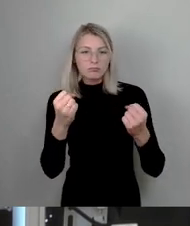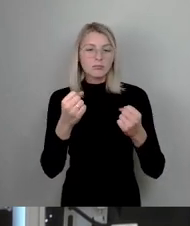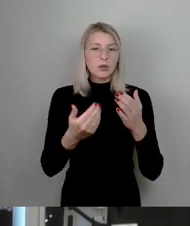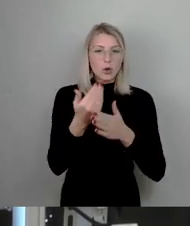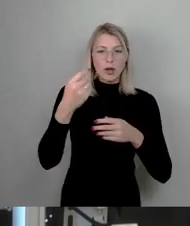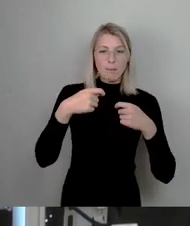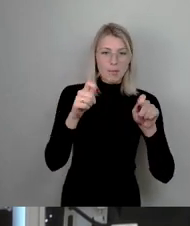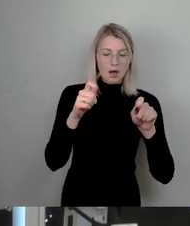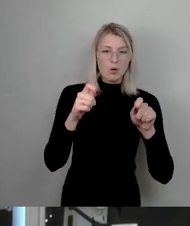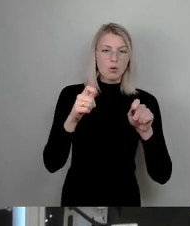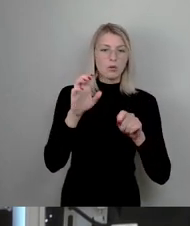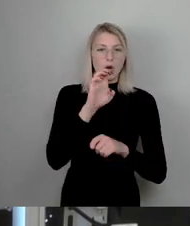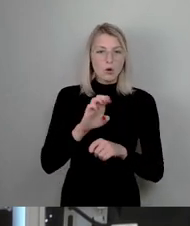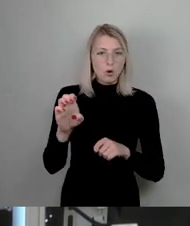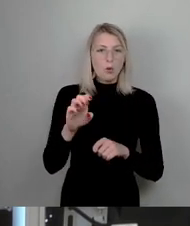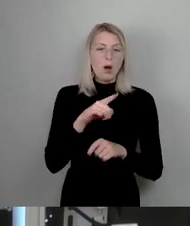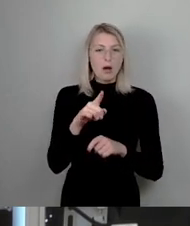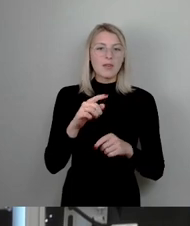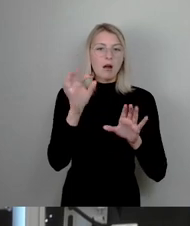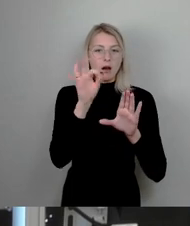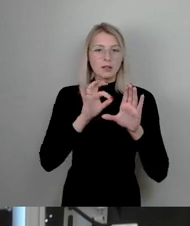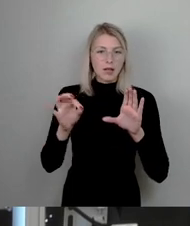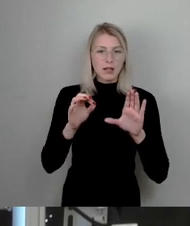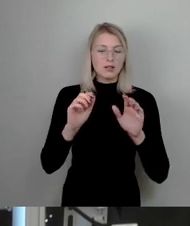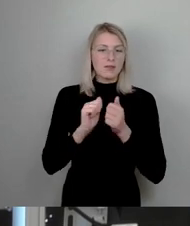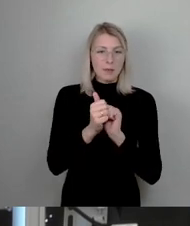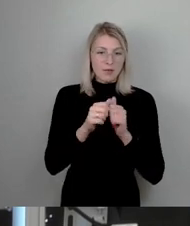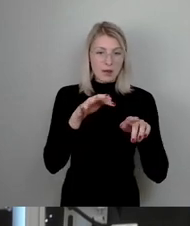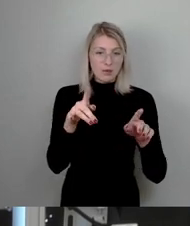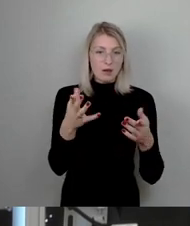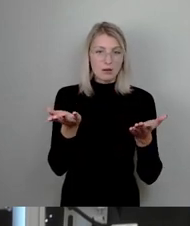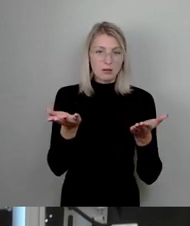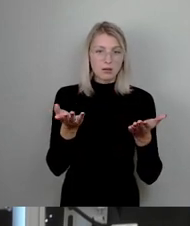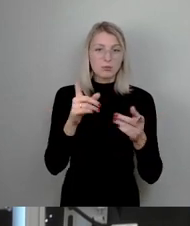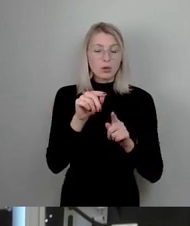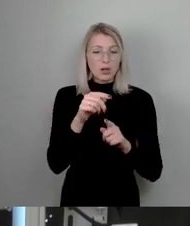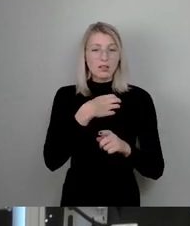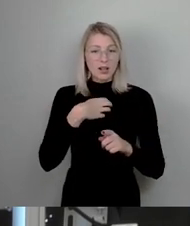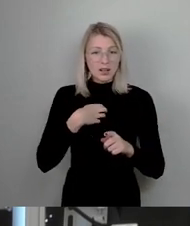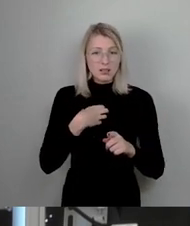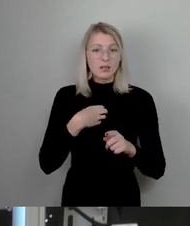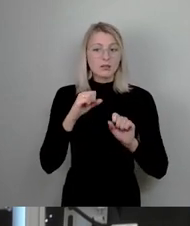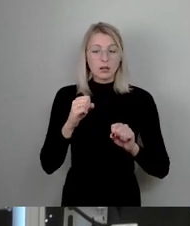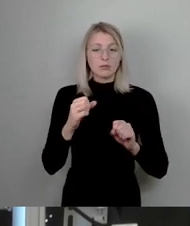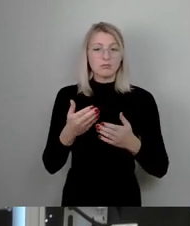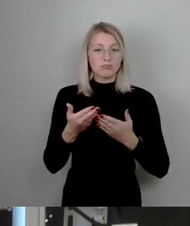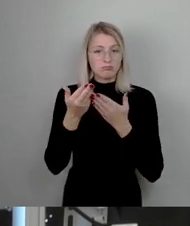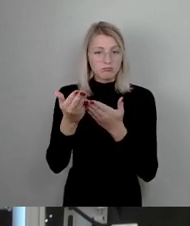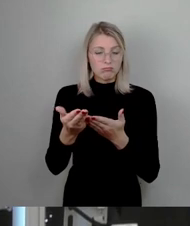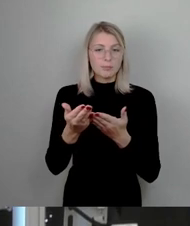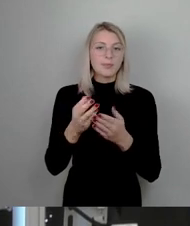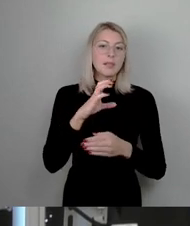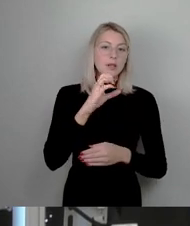europaweiten Architektenwettbewerb geschaffen, dessen Ergebnis Dresden zur Ehre gereicht. CO2-neutral,